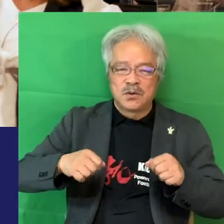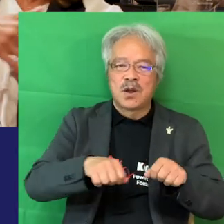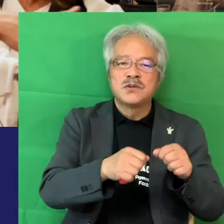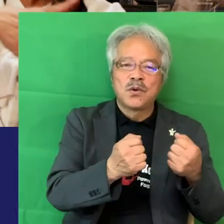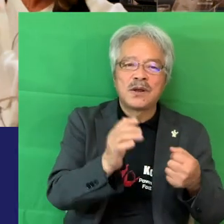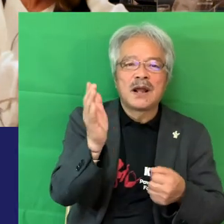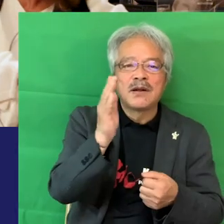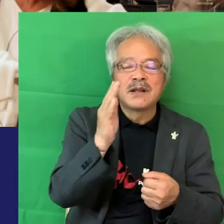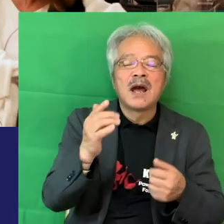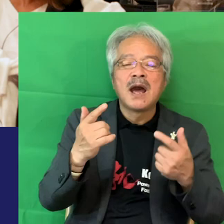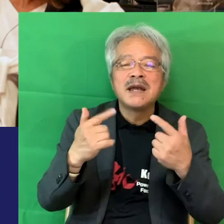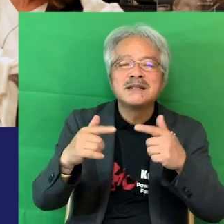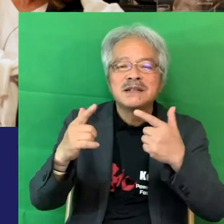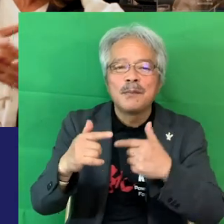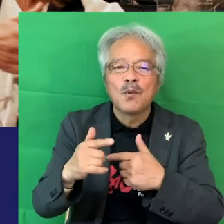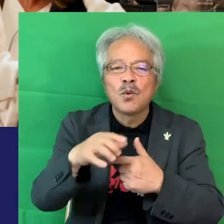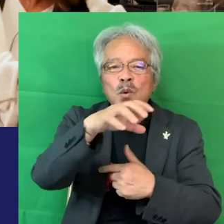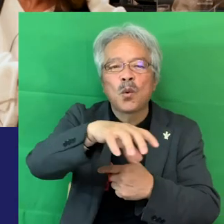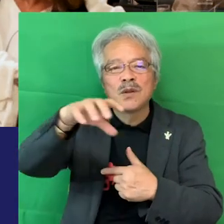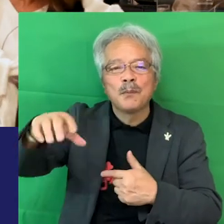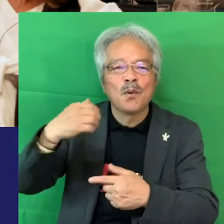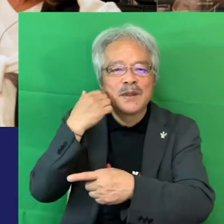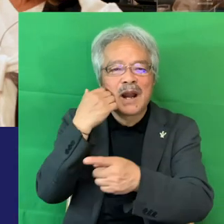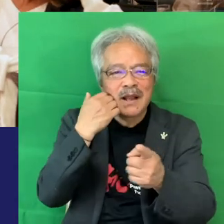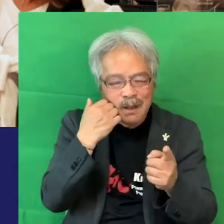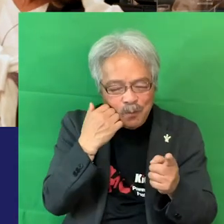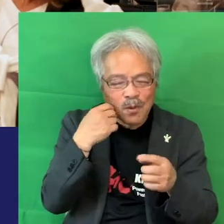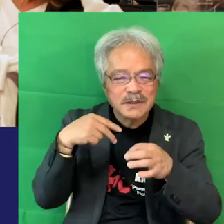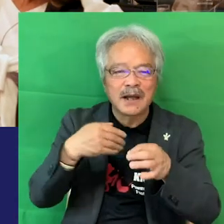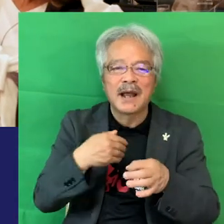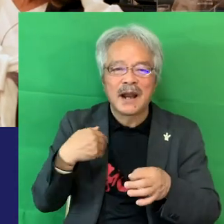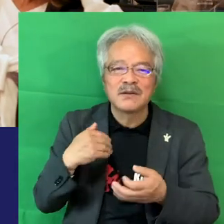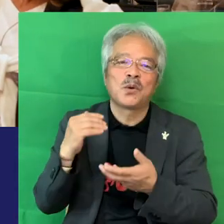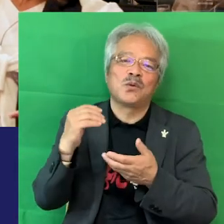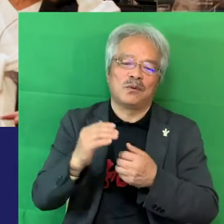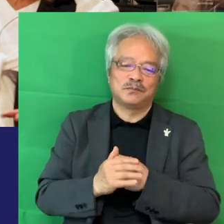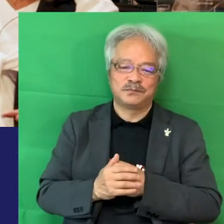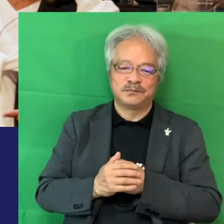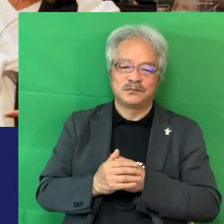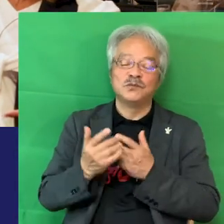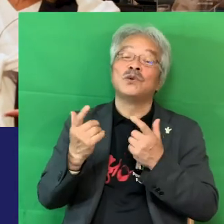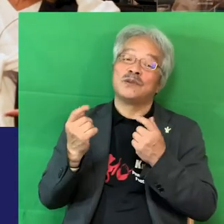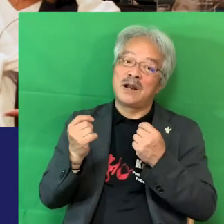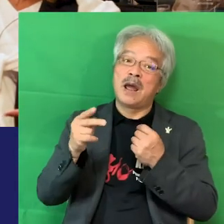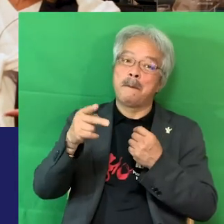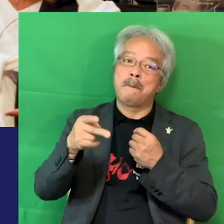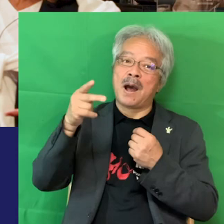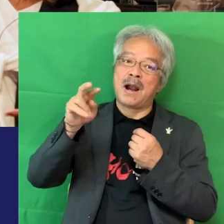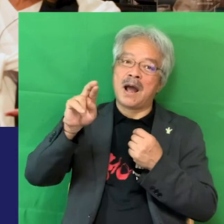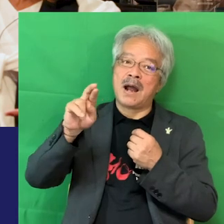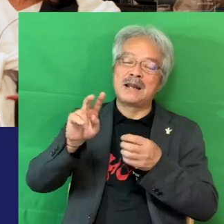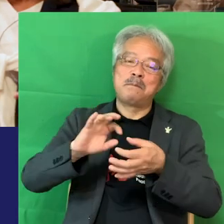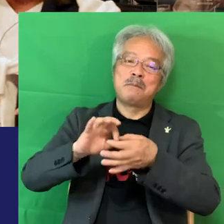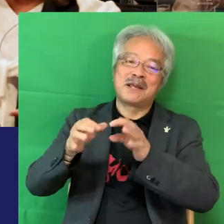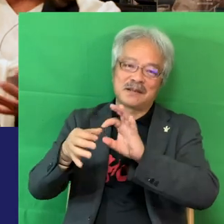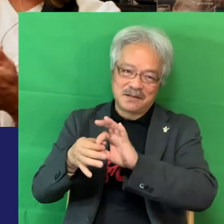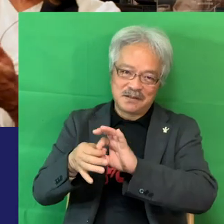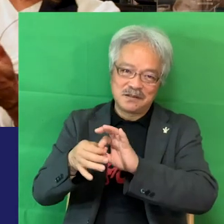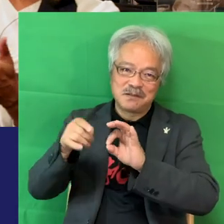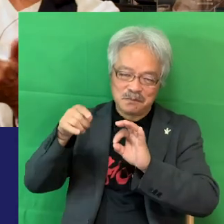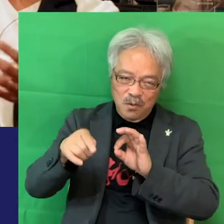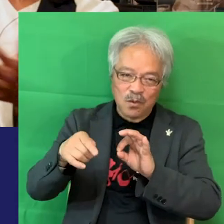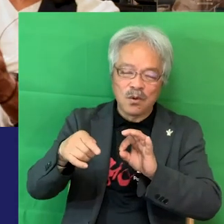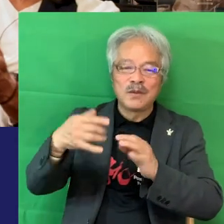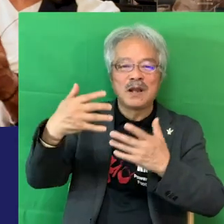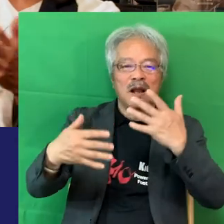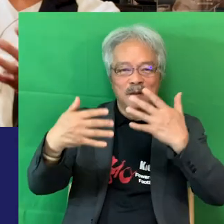いつでもどこでも誰もがサッカーをやれるそうなるとパラリンピックももっともっとテレビで中継してもらえるオリンピック並